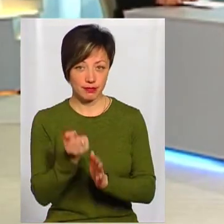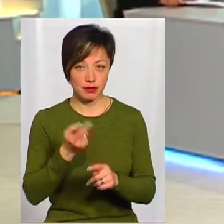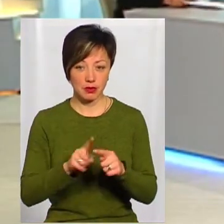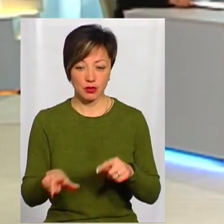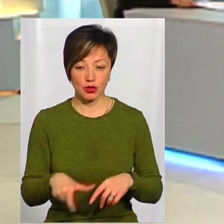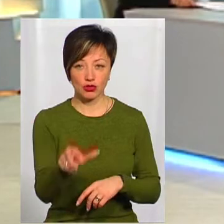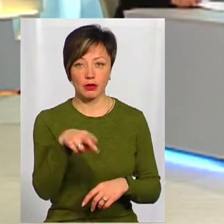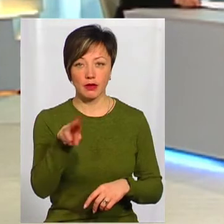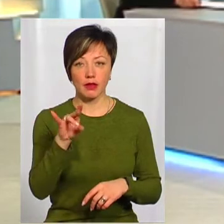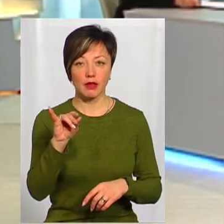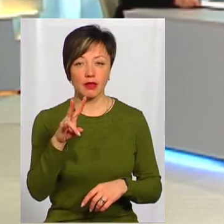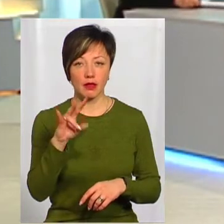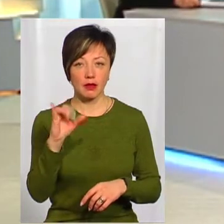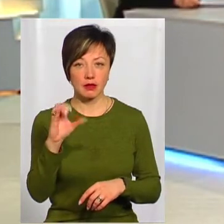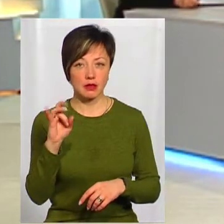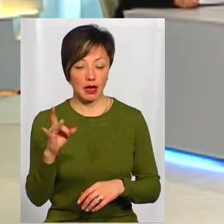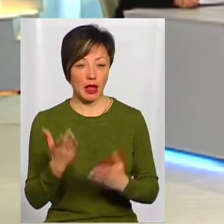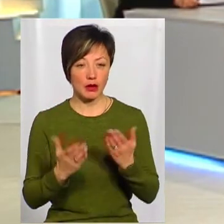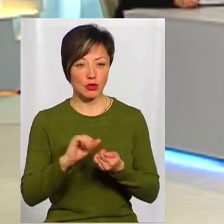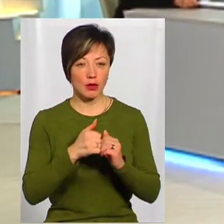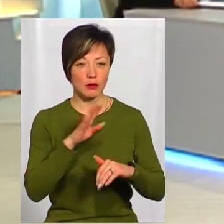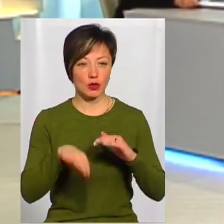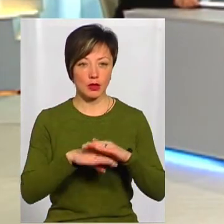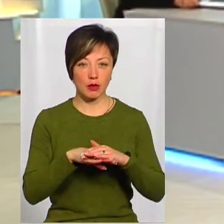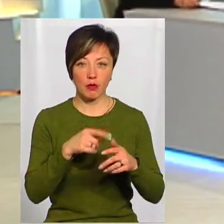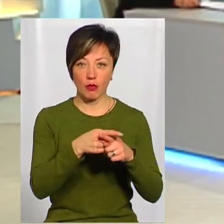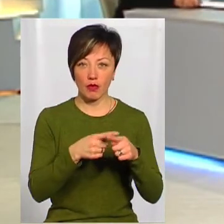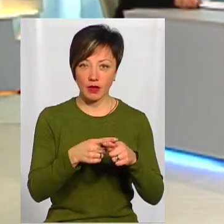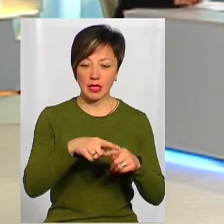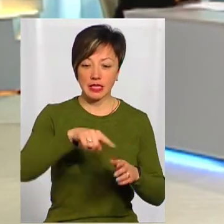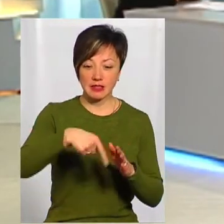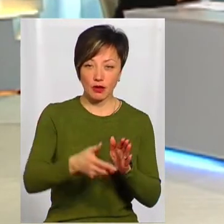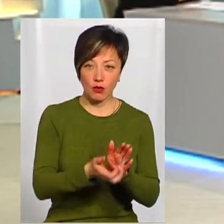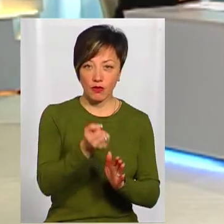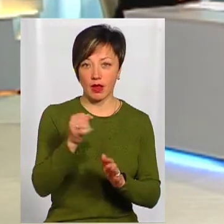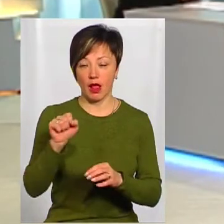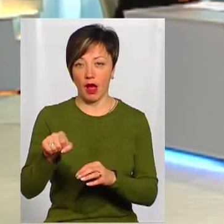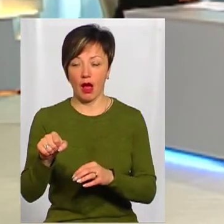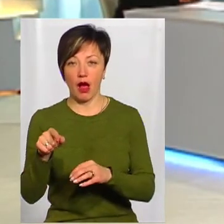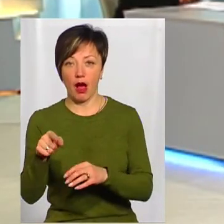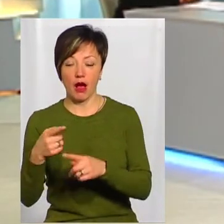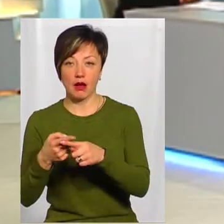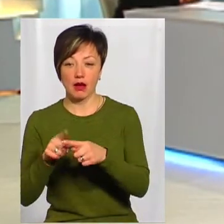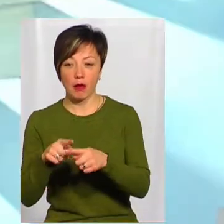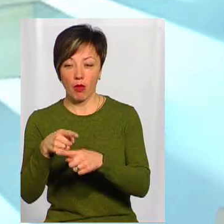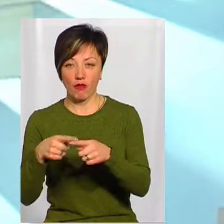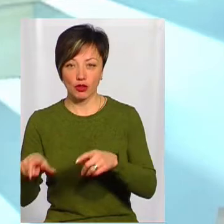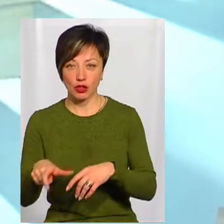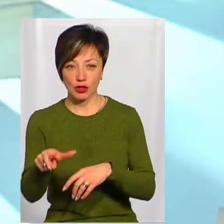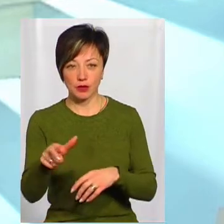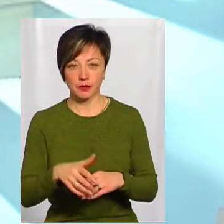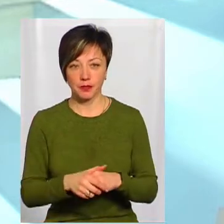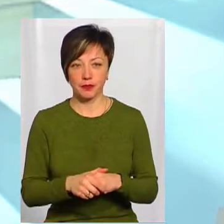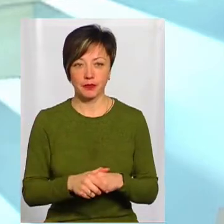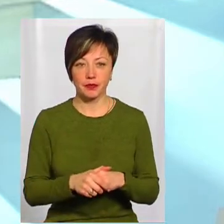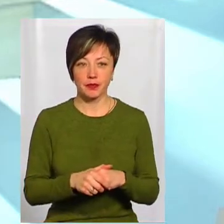якщо Кам'ян Сподільський половину води брав з річки, а половину свердловин, ще можна було водовозками навозити, напоїти людей, якщо більший